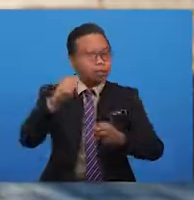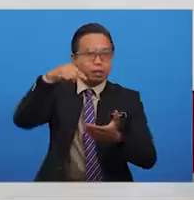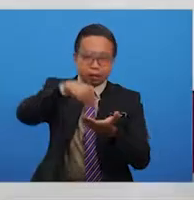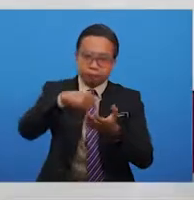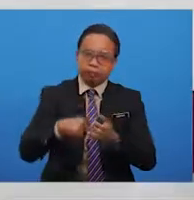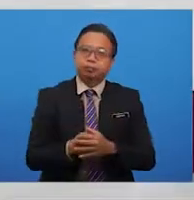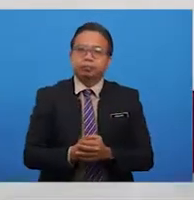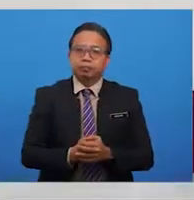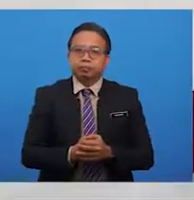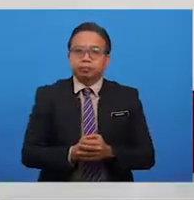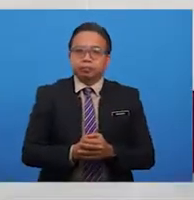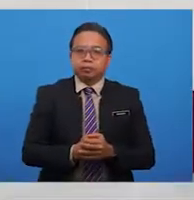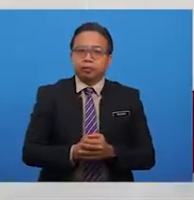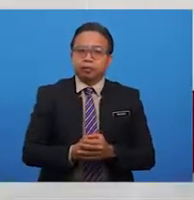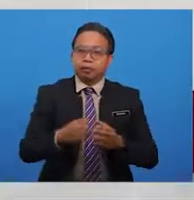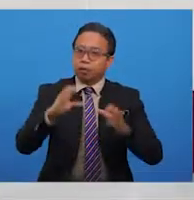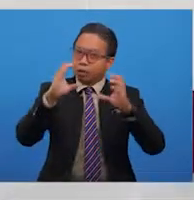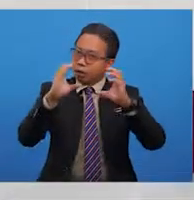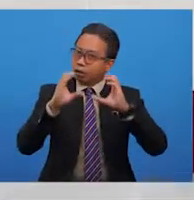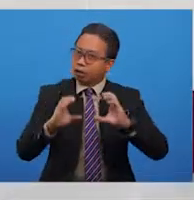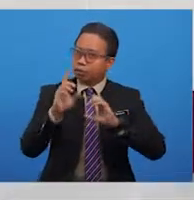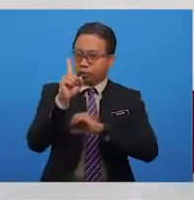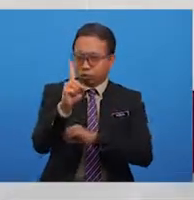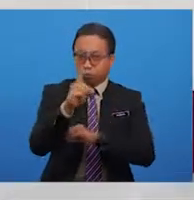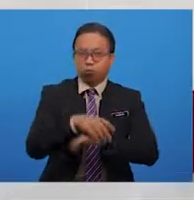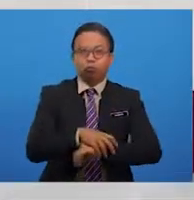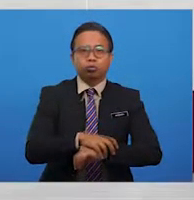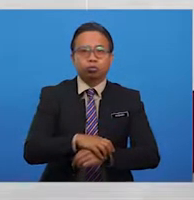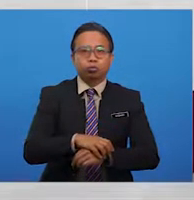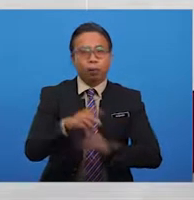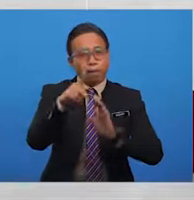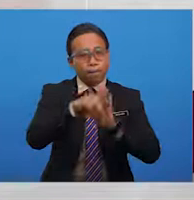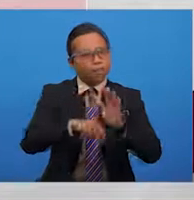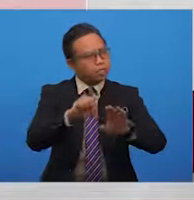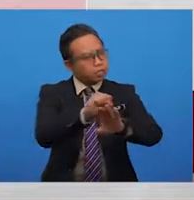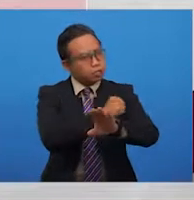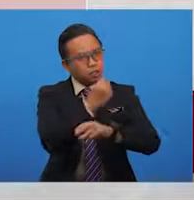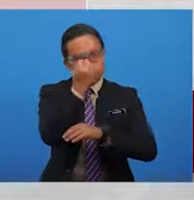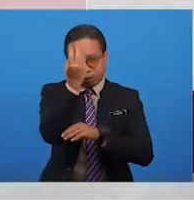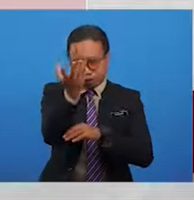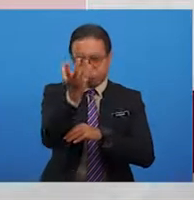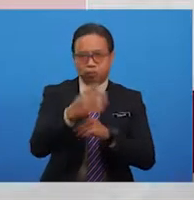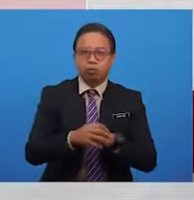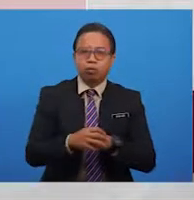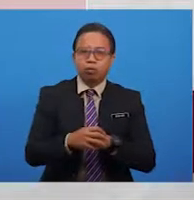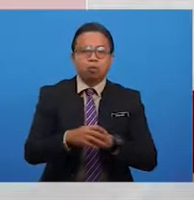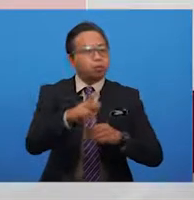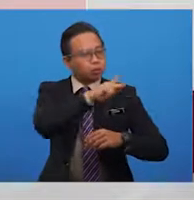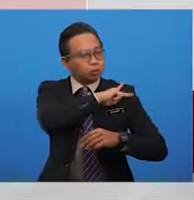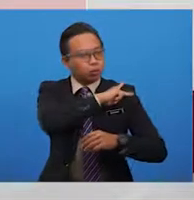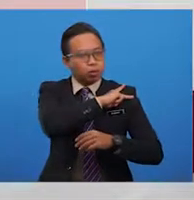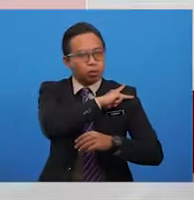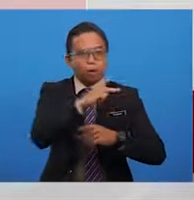ini. Pada rangkap yang pertama penyajak mengatakan bahawa pemimpin